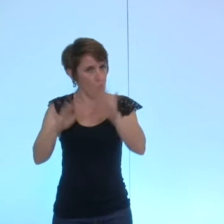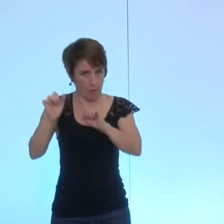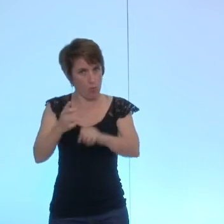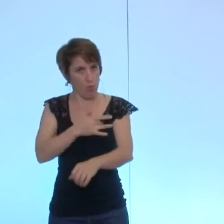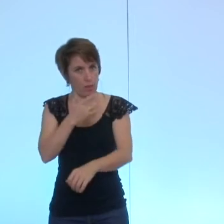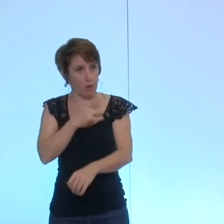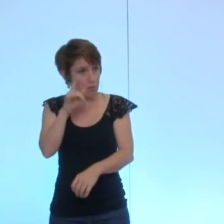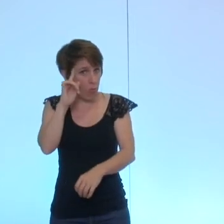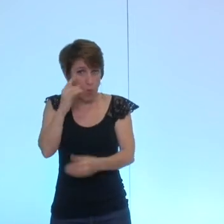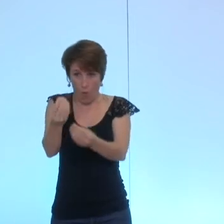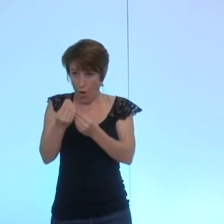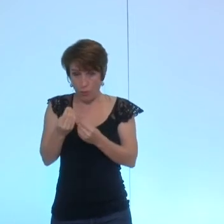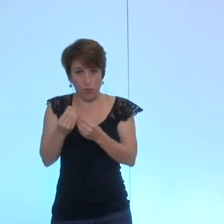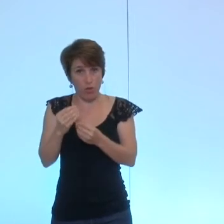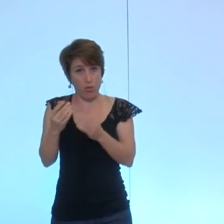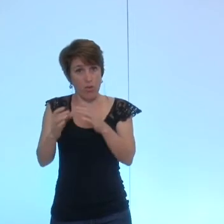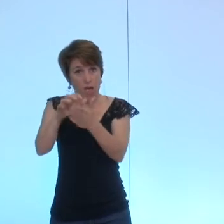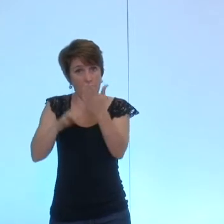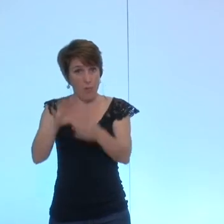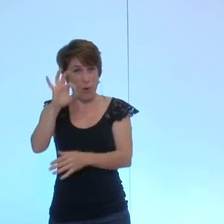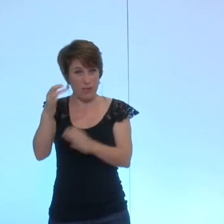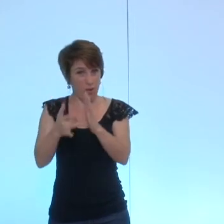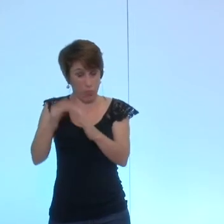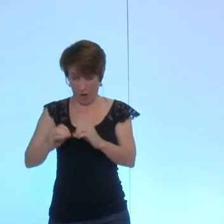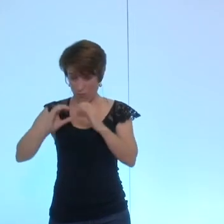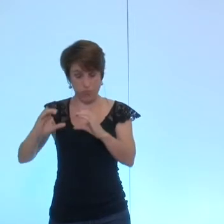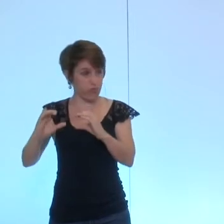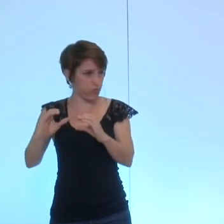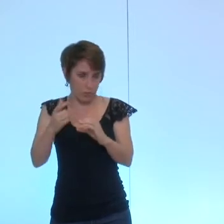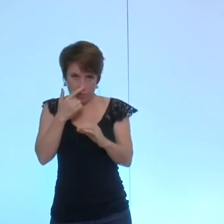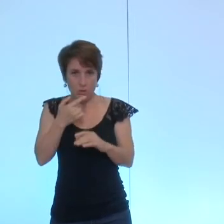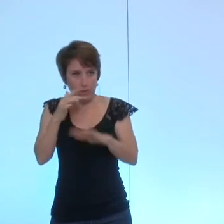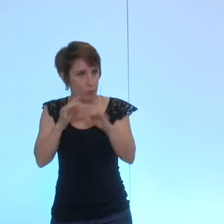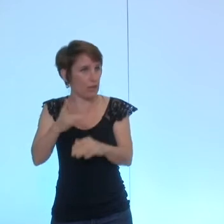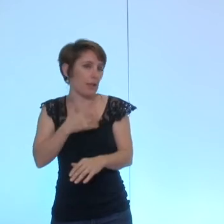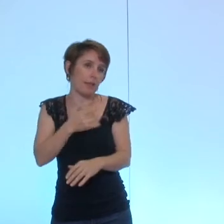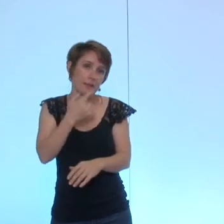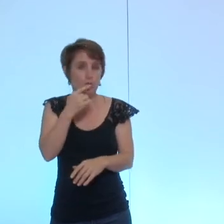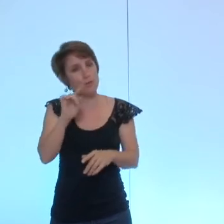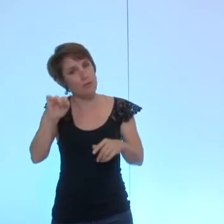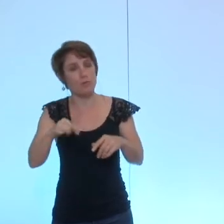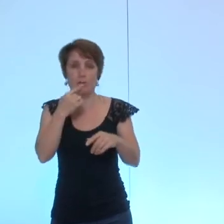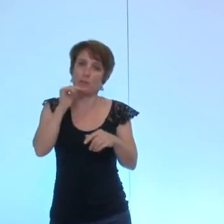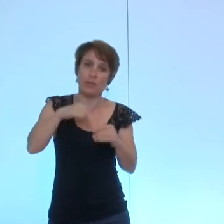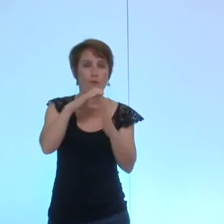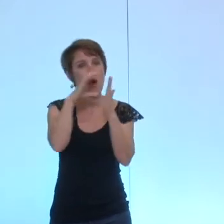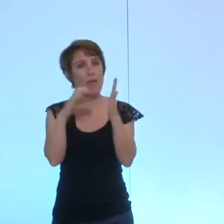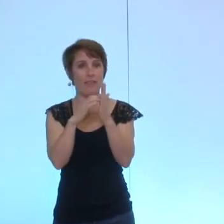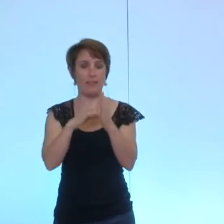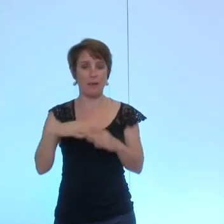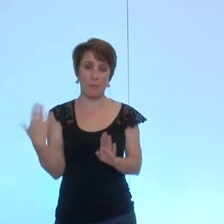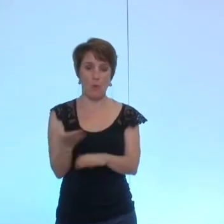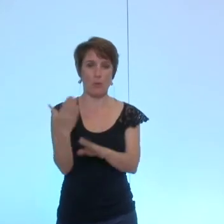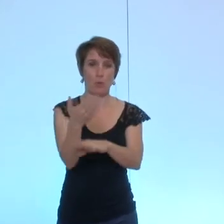'intérêt ou alors pourquoi est qu'on nous donne 50 pages de rapports je pense quand même qu'il faut équilibrer un petit peu notre temps de débat et ne pas bâcler les délibérations au